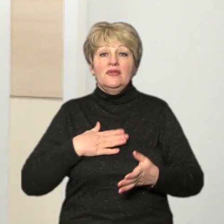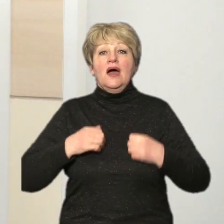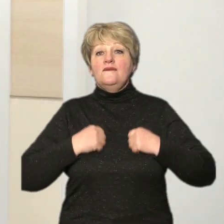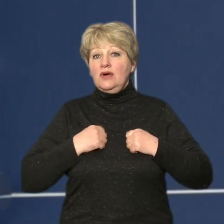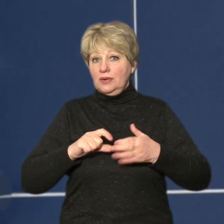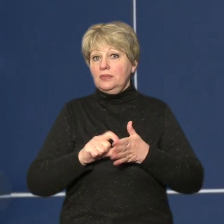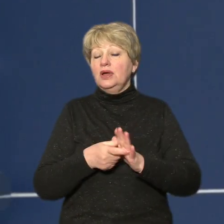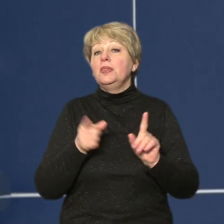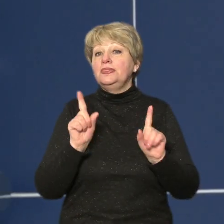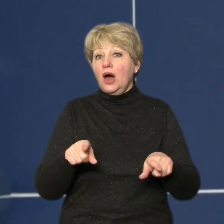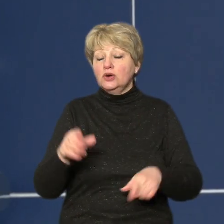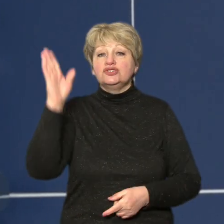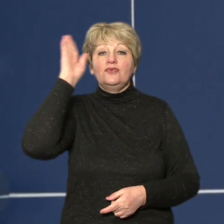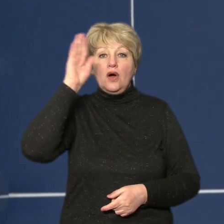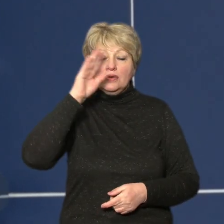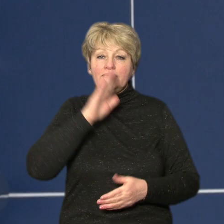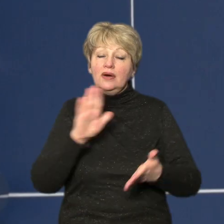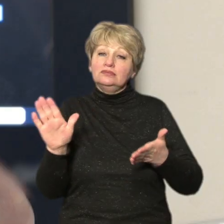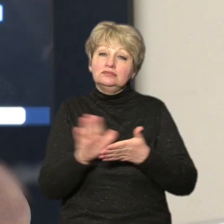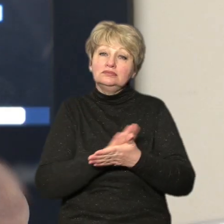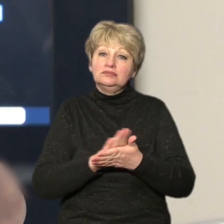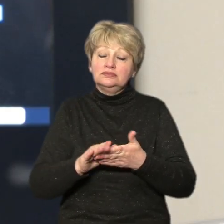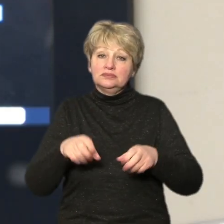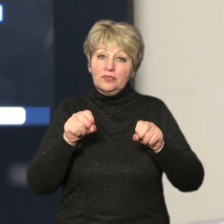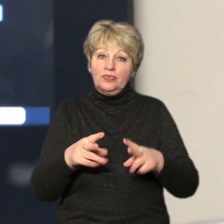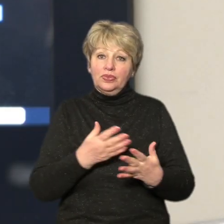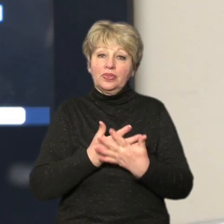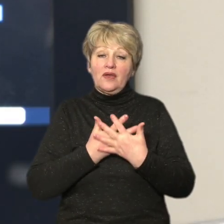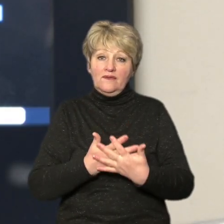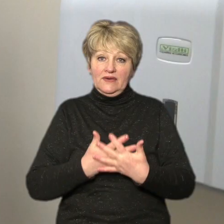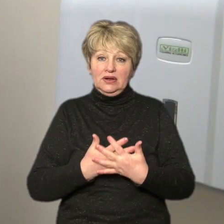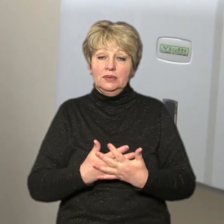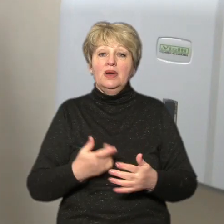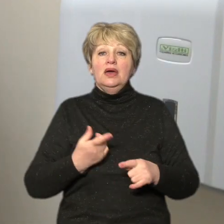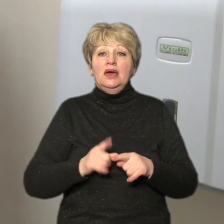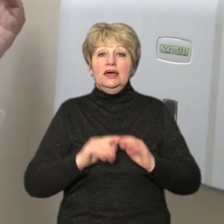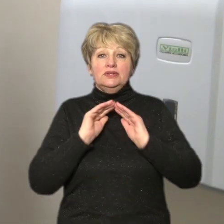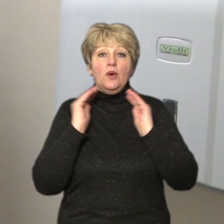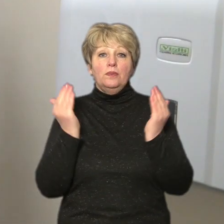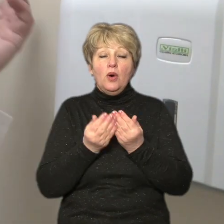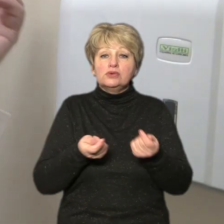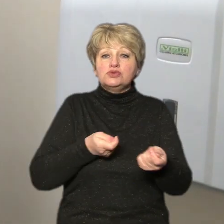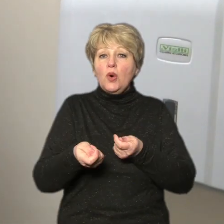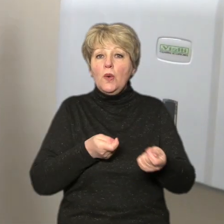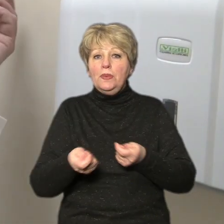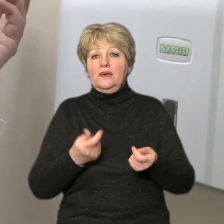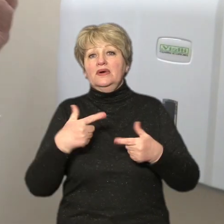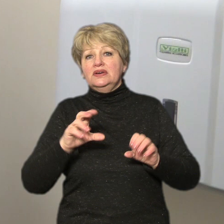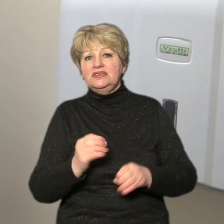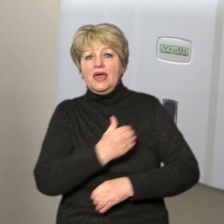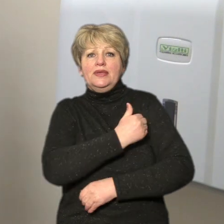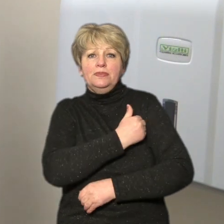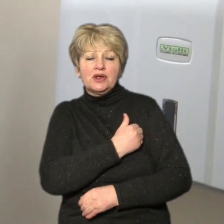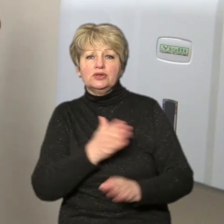також вода оснащена тими гепофільтрами. Це блок управління взагалі кліматом, температура, володість, потоком